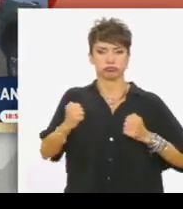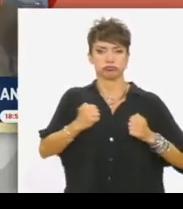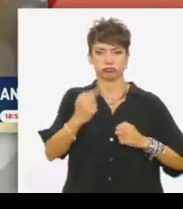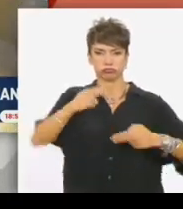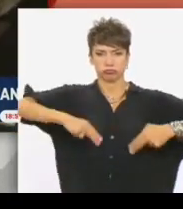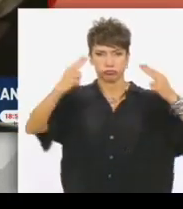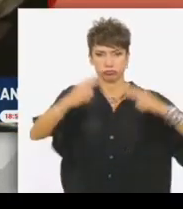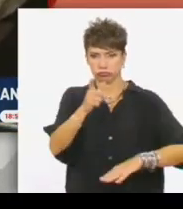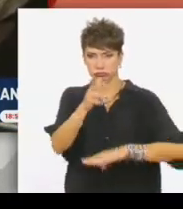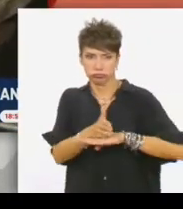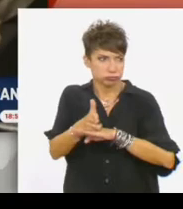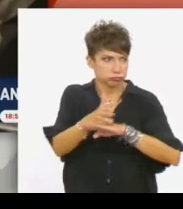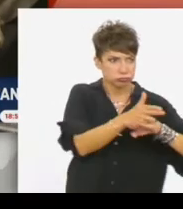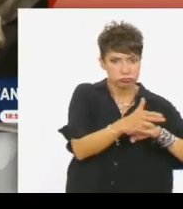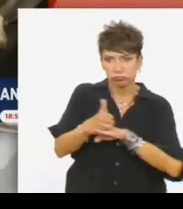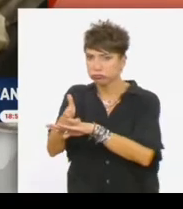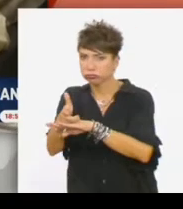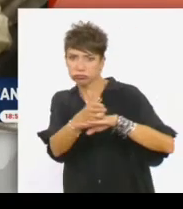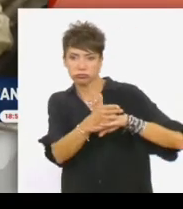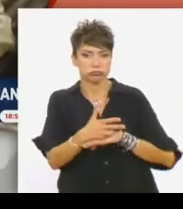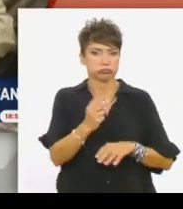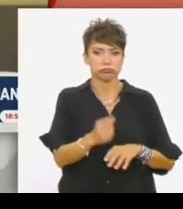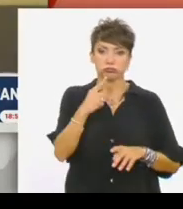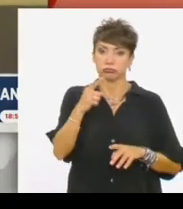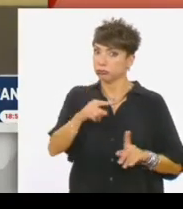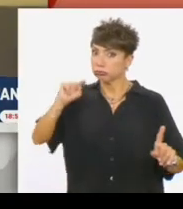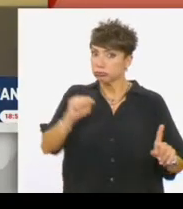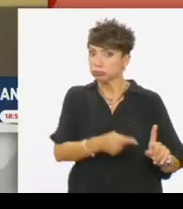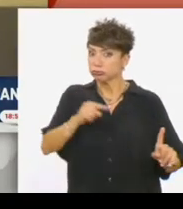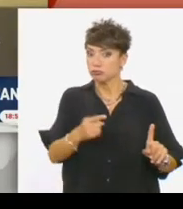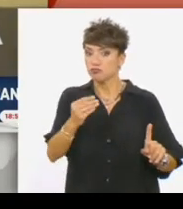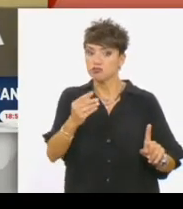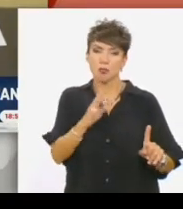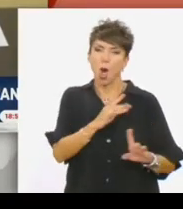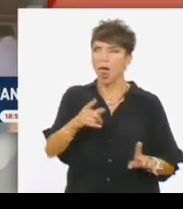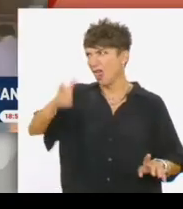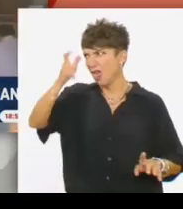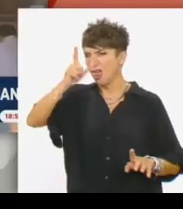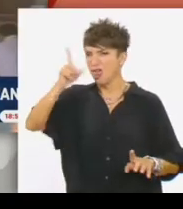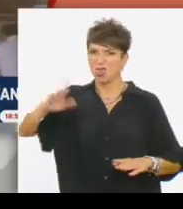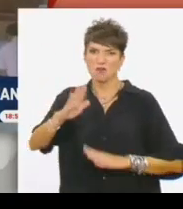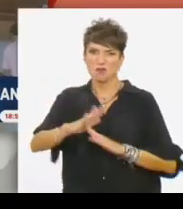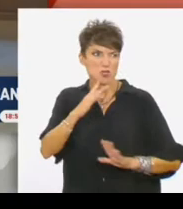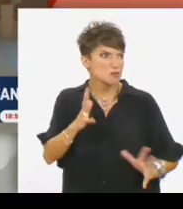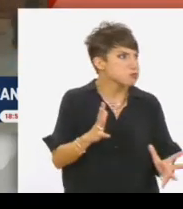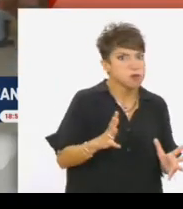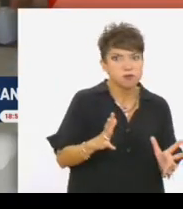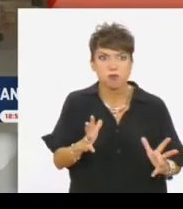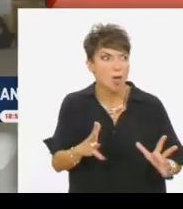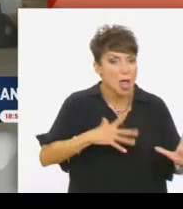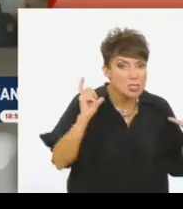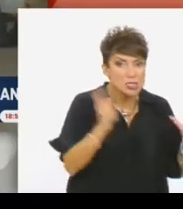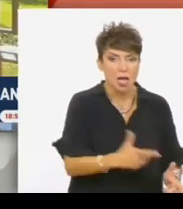ώρη βάση. Ο Γκιουλέν έχει δεχτεί πολλές απειλές για τη ζωή του και πάγιο αίτημα της Άγκυρας είναι η έκδοσή του από τις Ηνωμένες